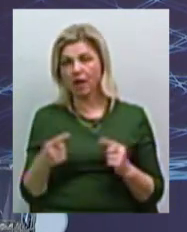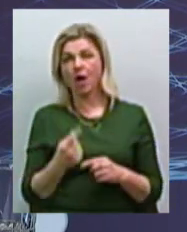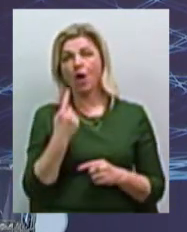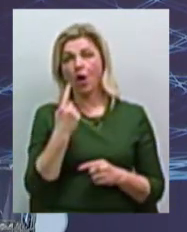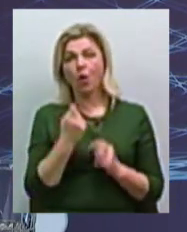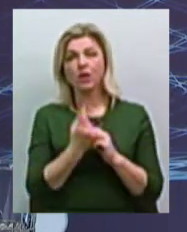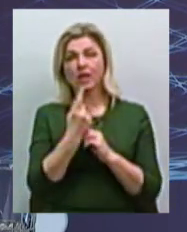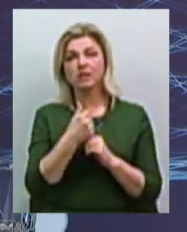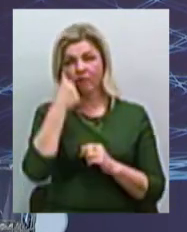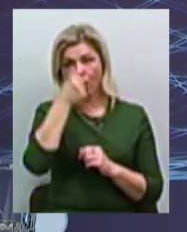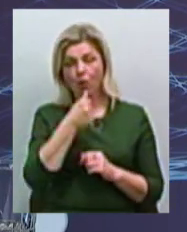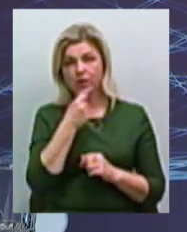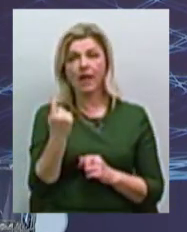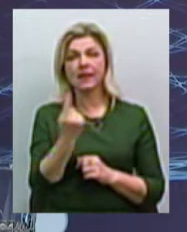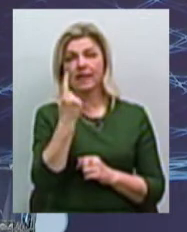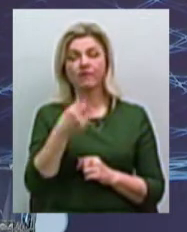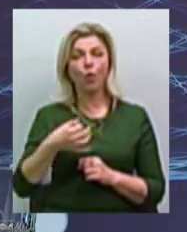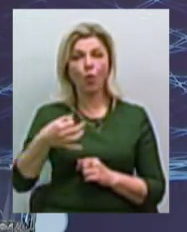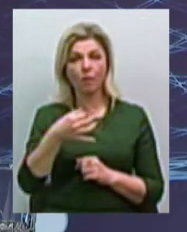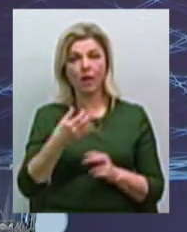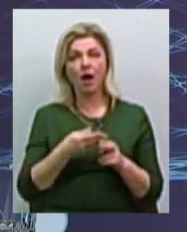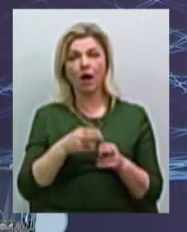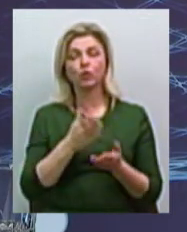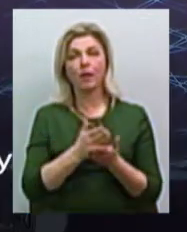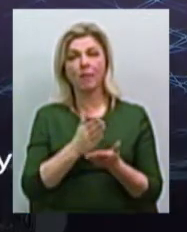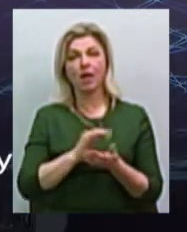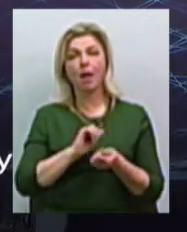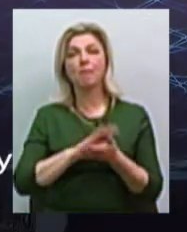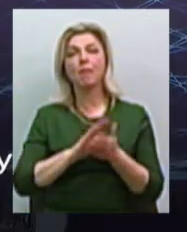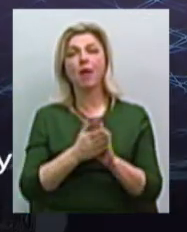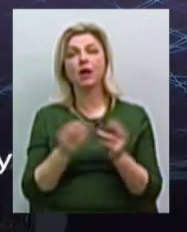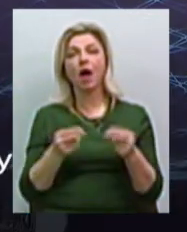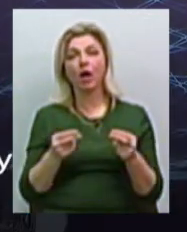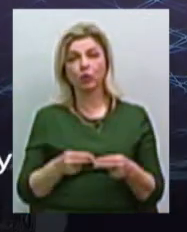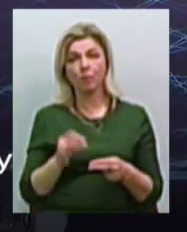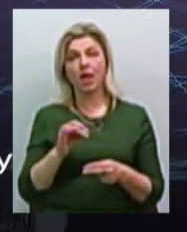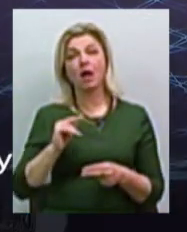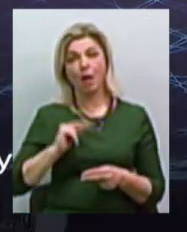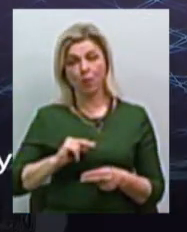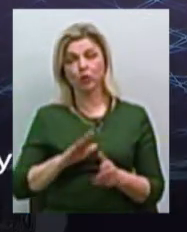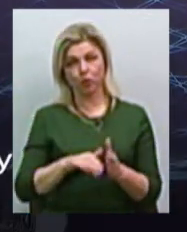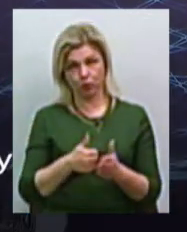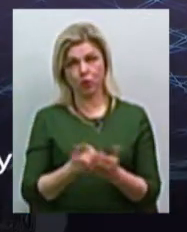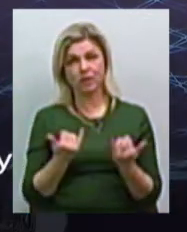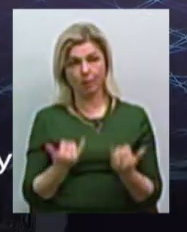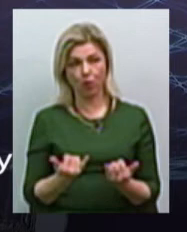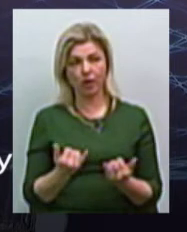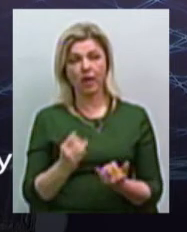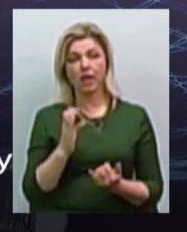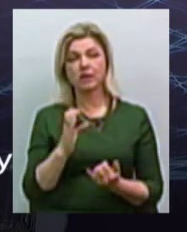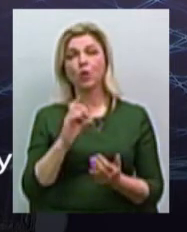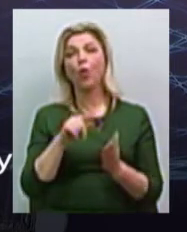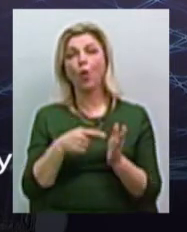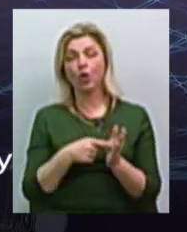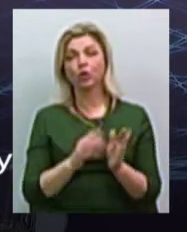року, єдинний област, який має меморандум, і вона працює до сих пор. І з місцем тільки